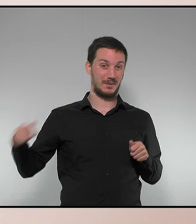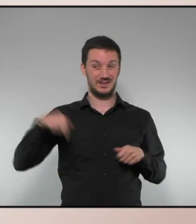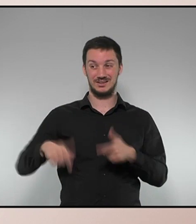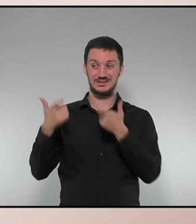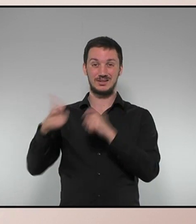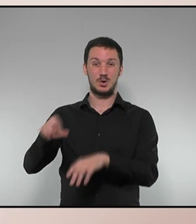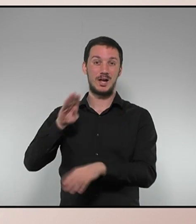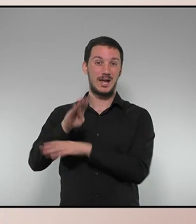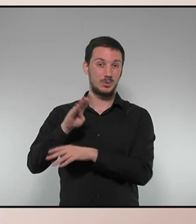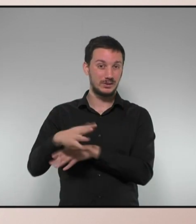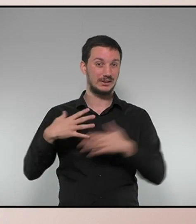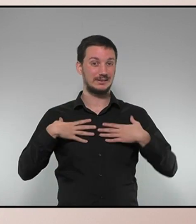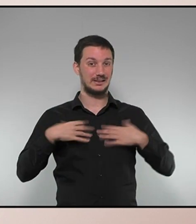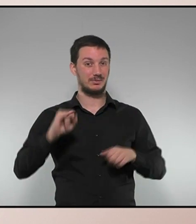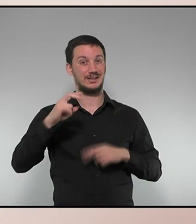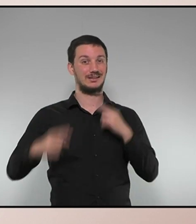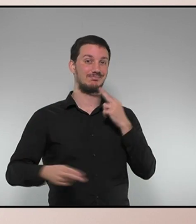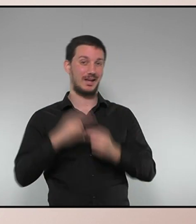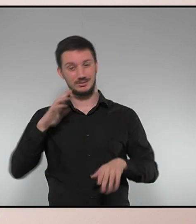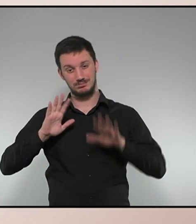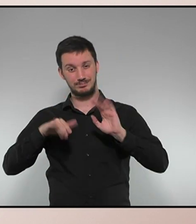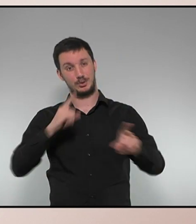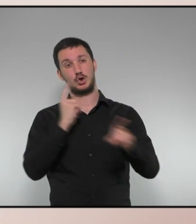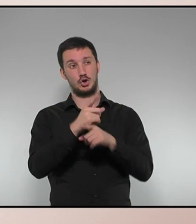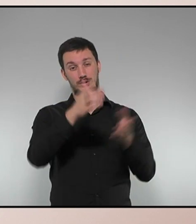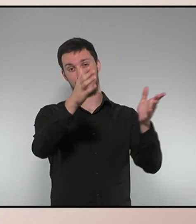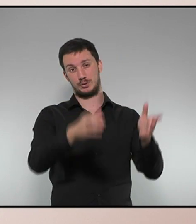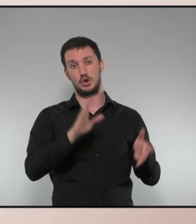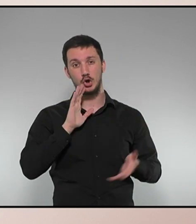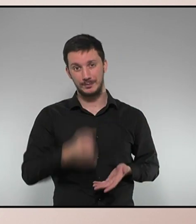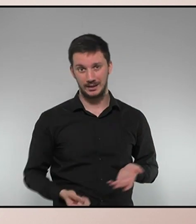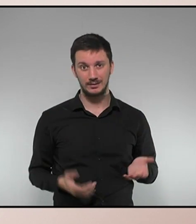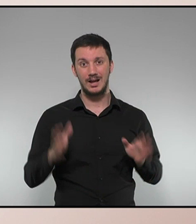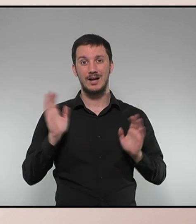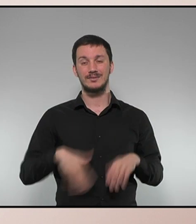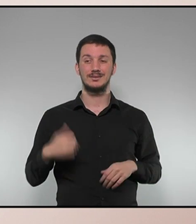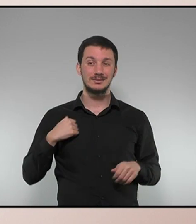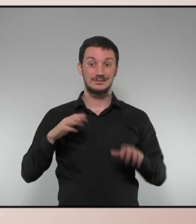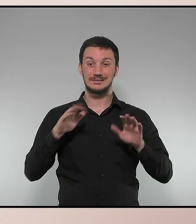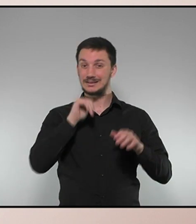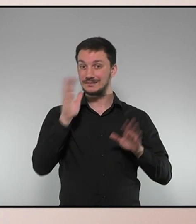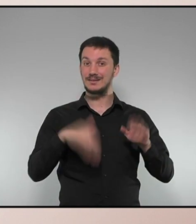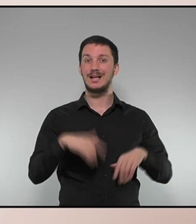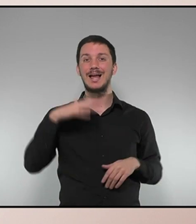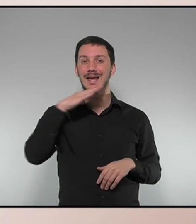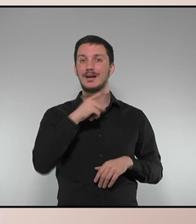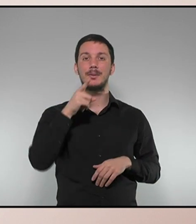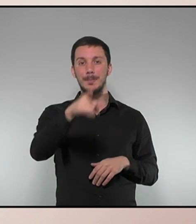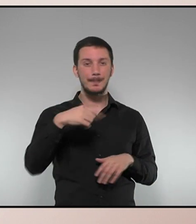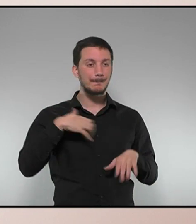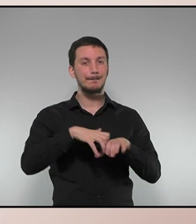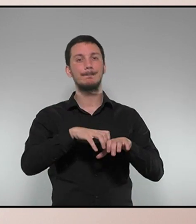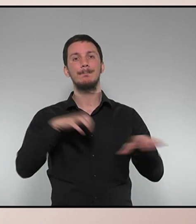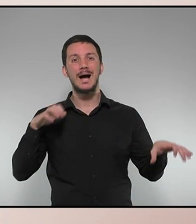sector educatiu, sanitari i del taxi contra el seu govern. Estem gairebé a finals de gener i el seu govern no té majoria